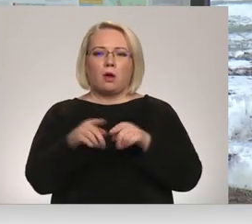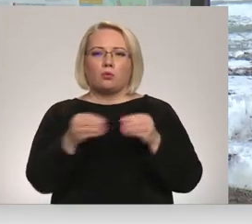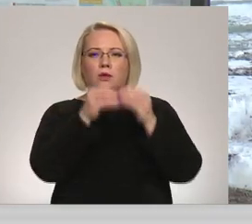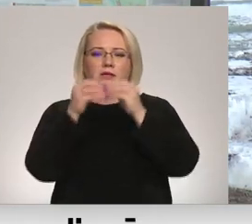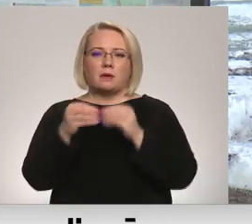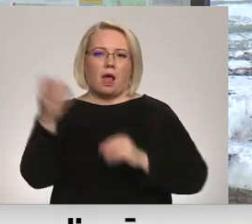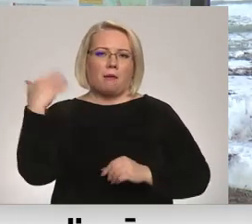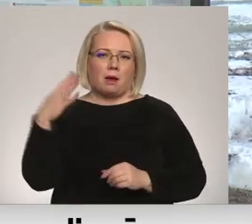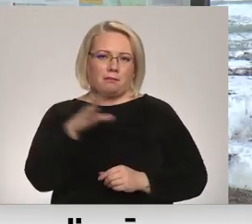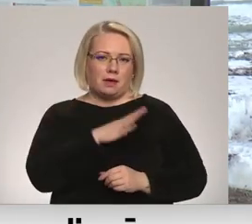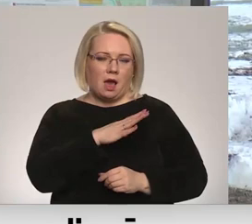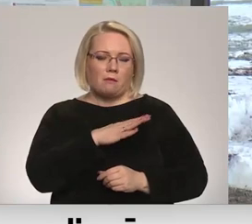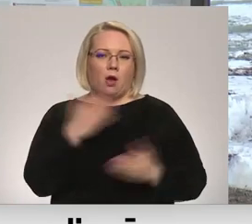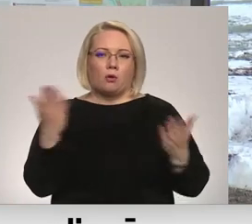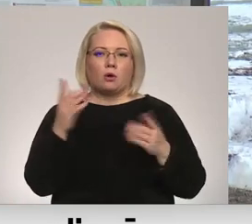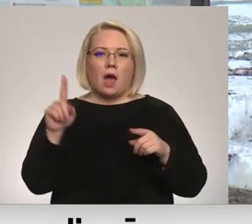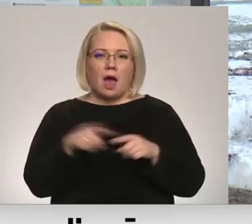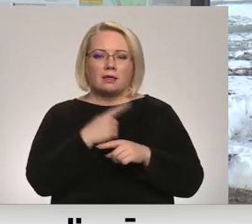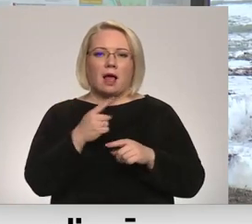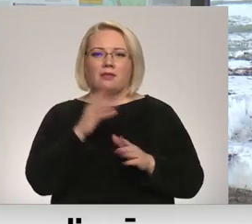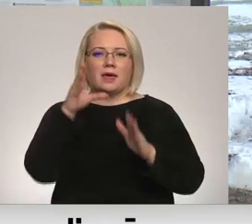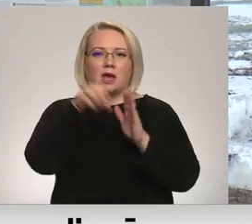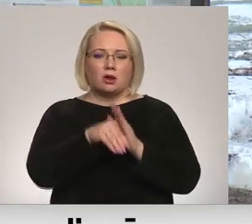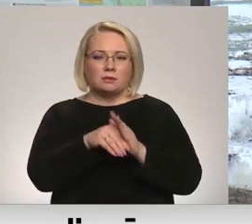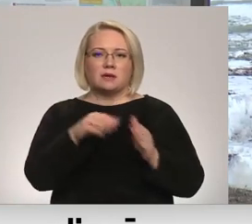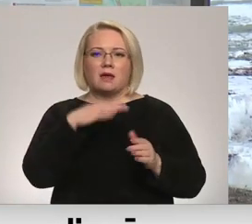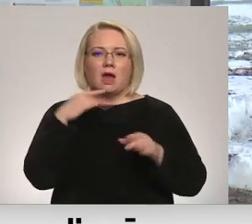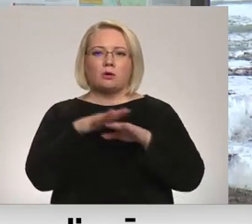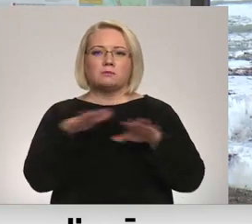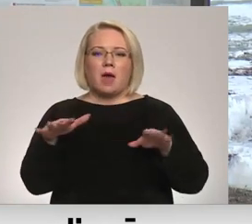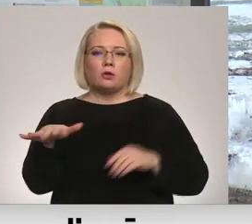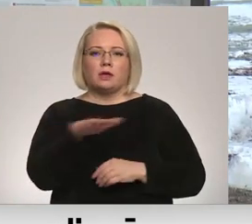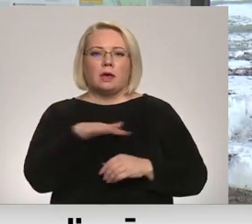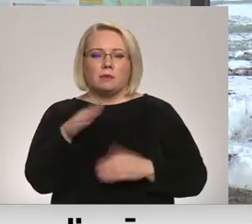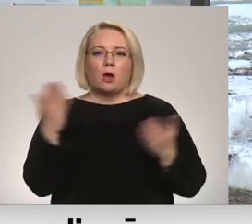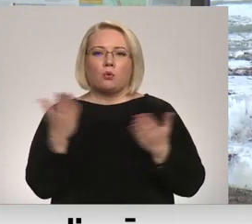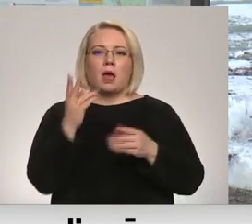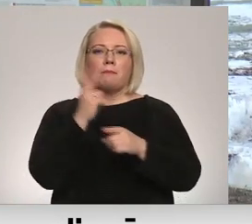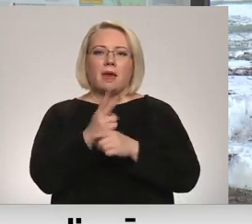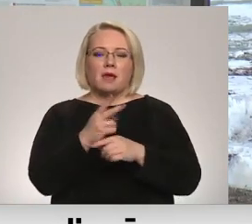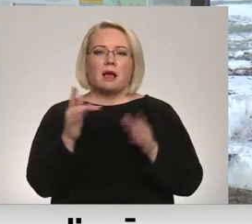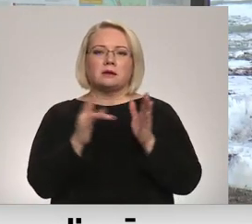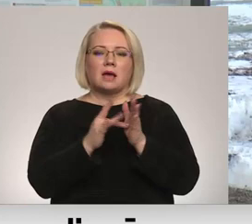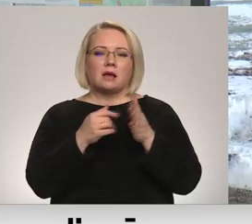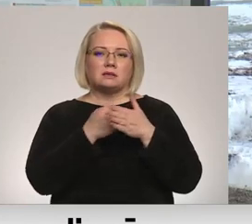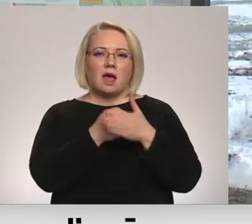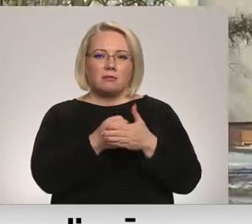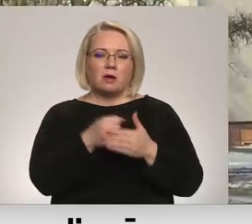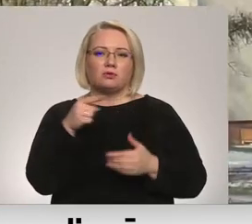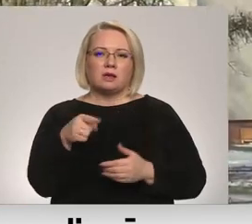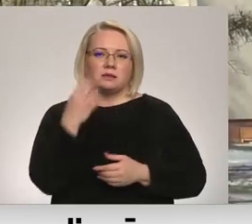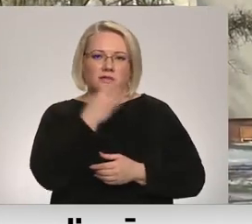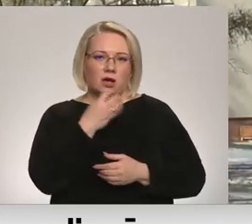mēs atkal nekvalificējamies kā tāda audzbērna ģimene, kurai pienākās kāds atbalsts, un tas sarūkti.